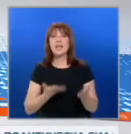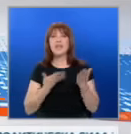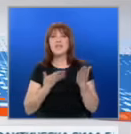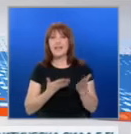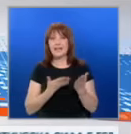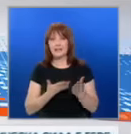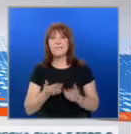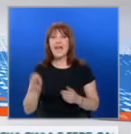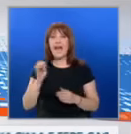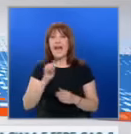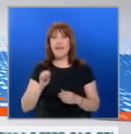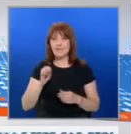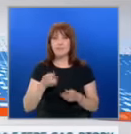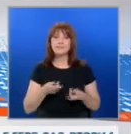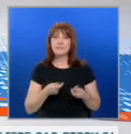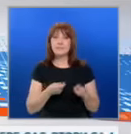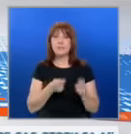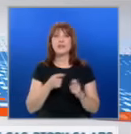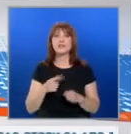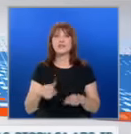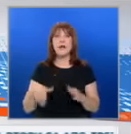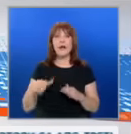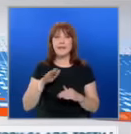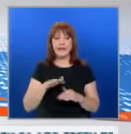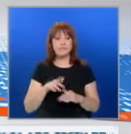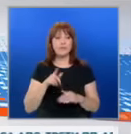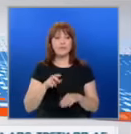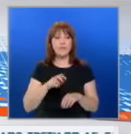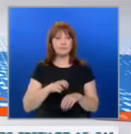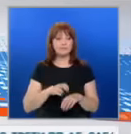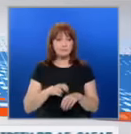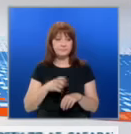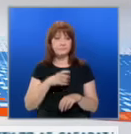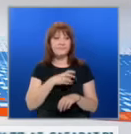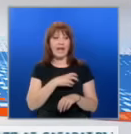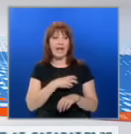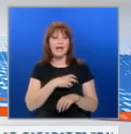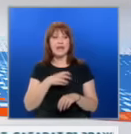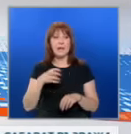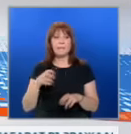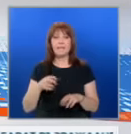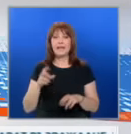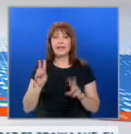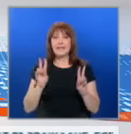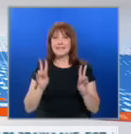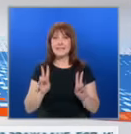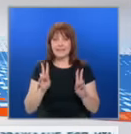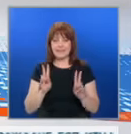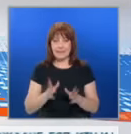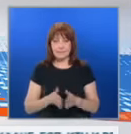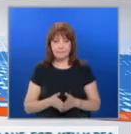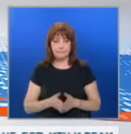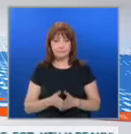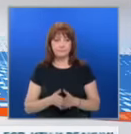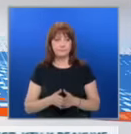-много депутати изпращат Герб СДС. Следват ДПС, ППДБ, Възраждане, БСП и има такъв народ.